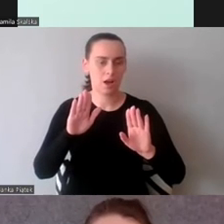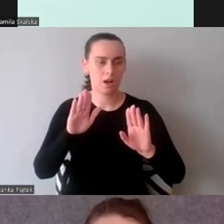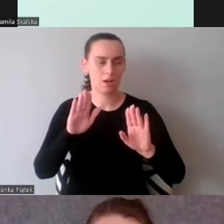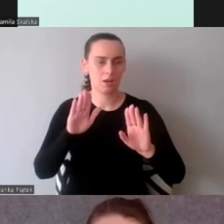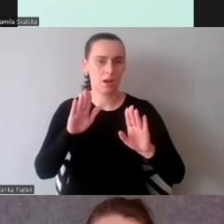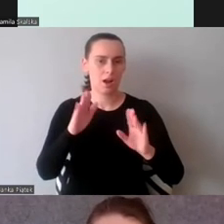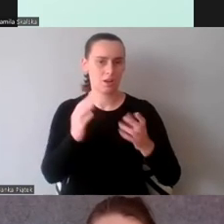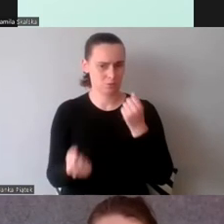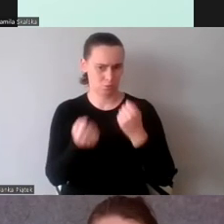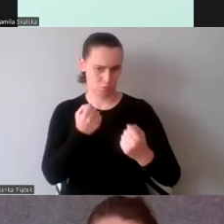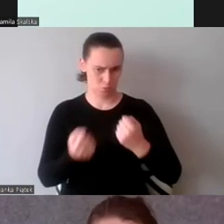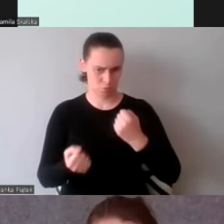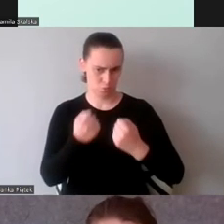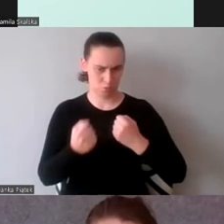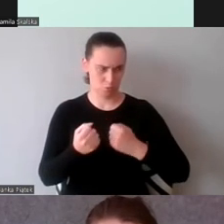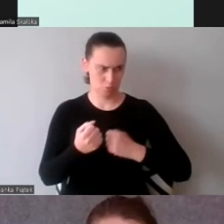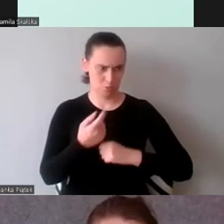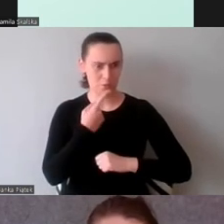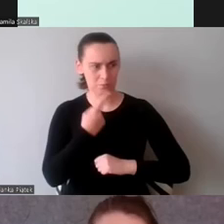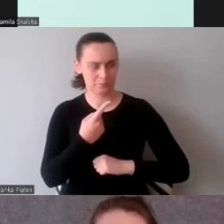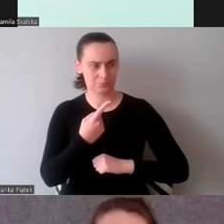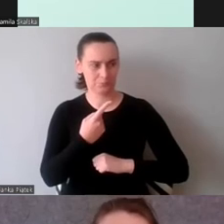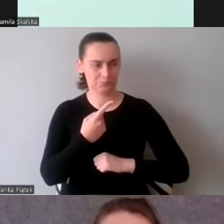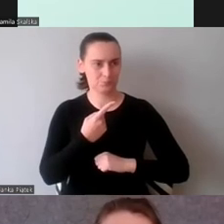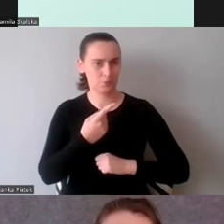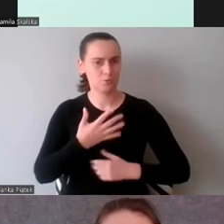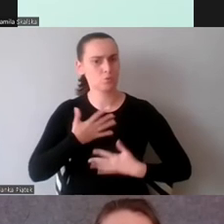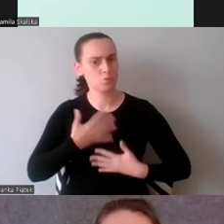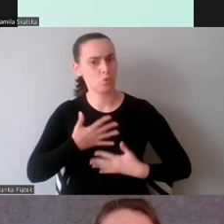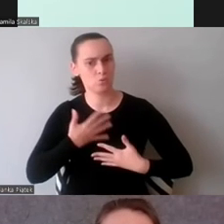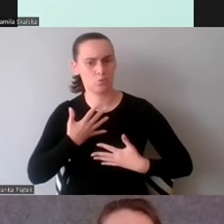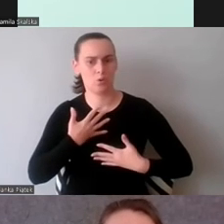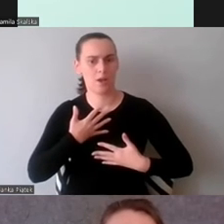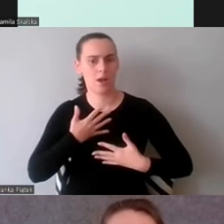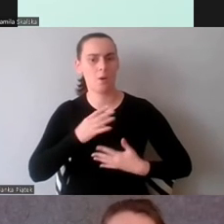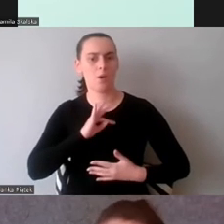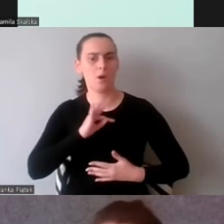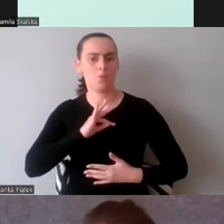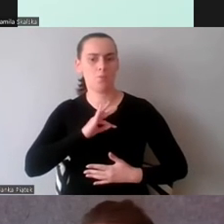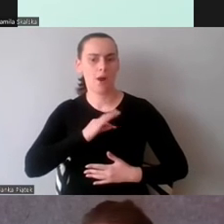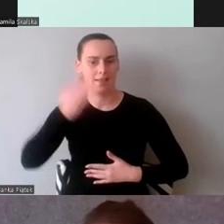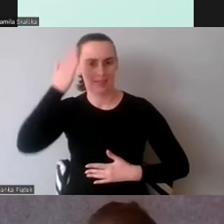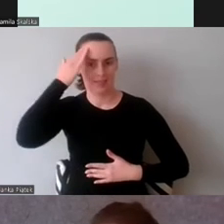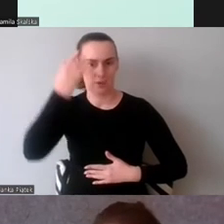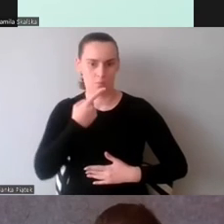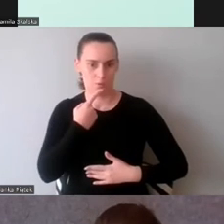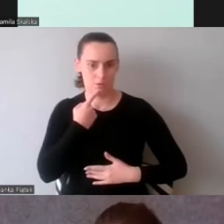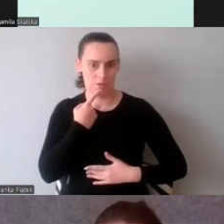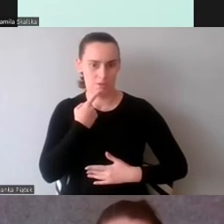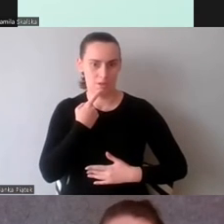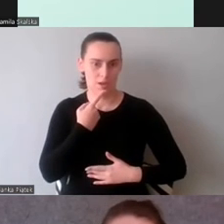określić znajomość języka w danej grupie badawczej.